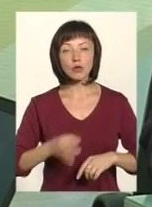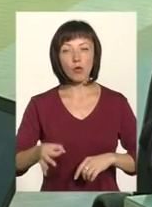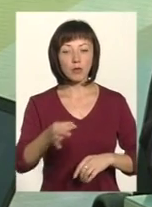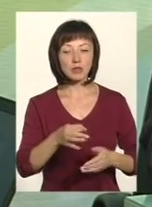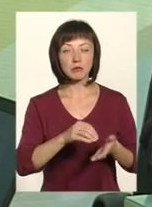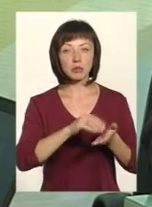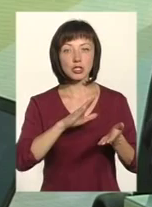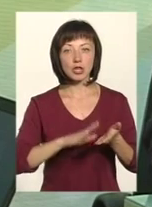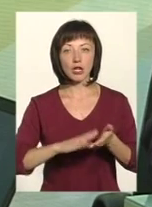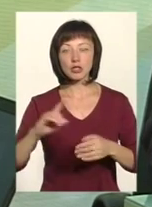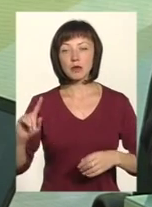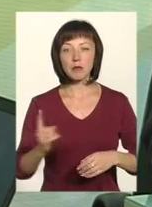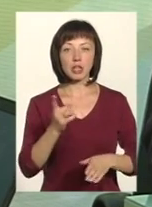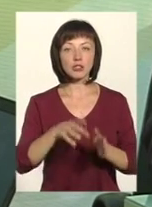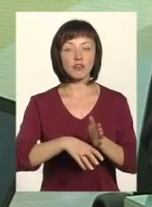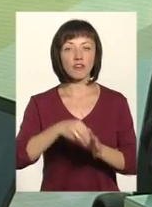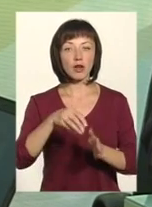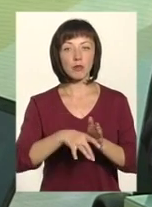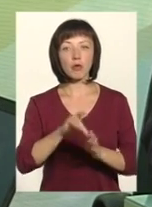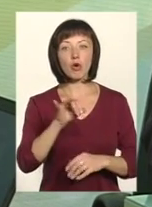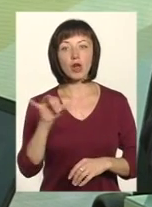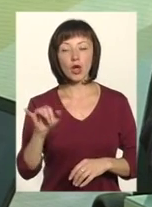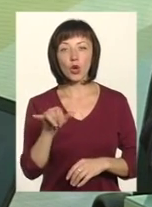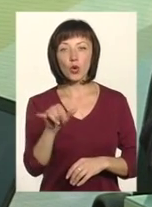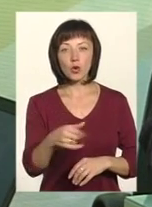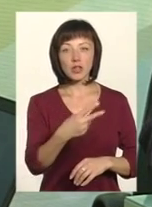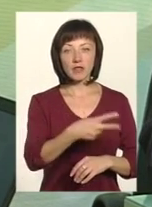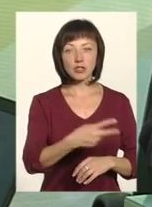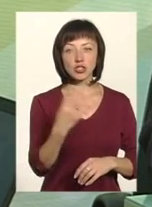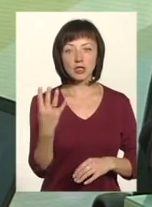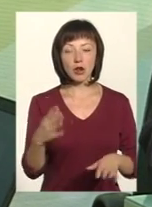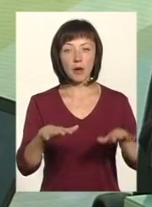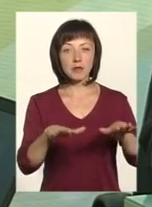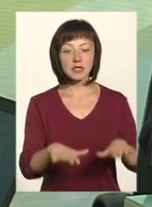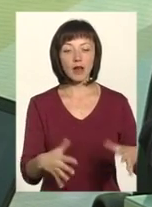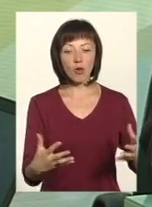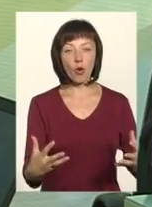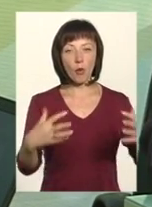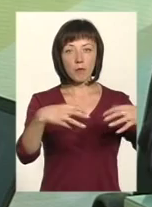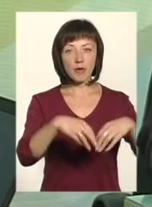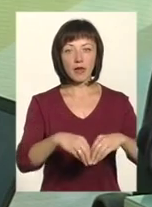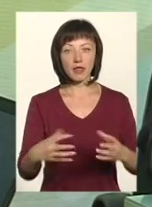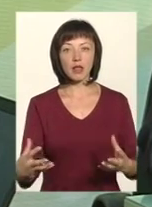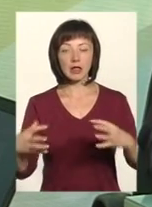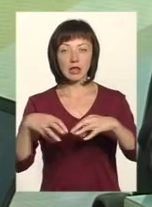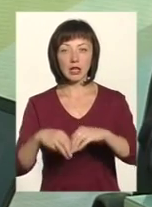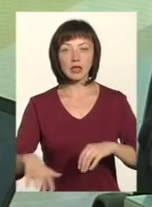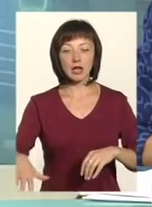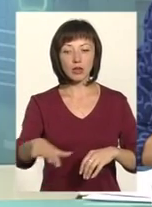призначили перші вибори у 24 місцевих об'єднаних територіальних громад.